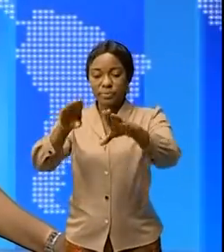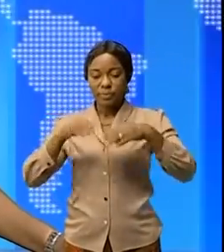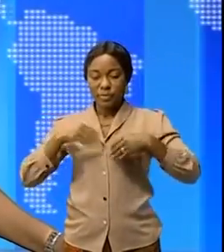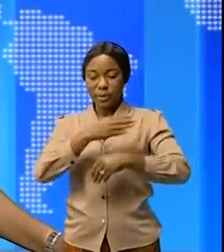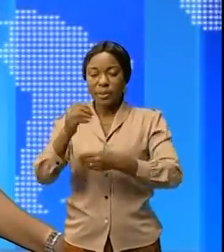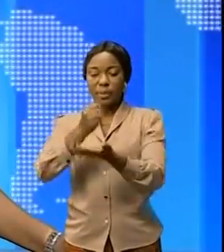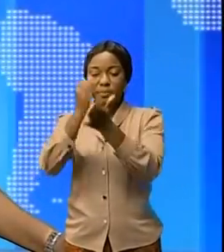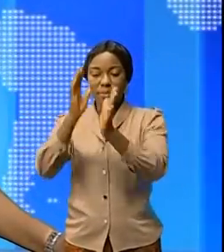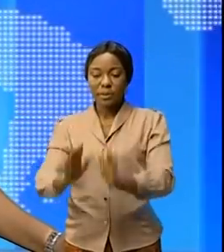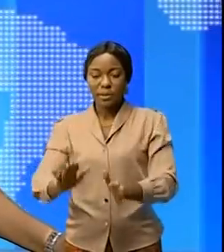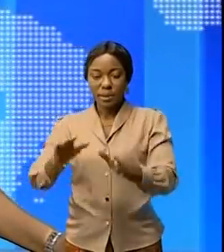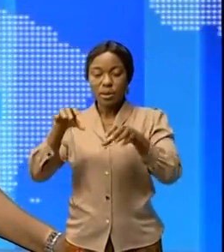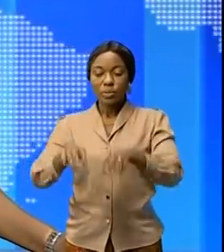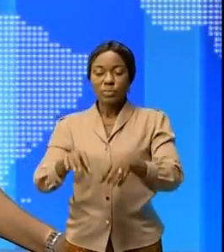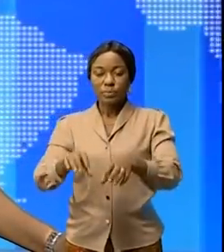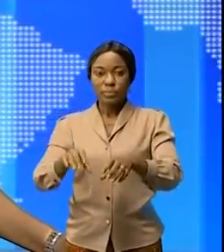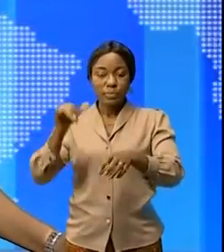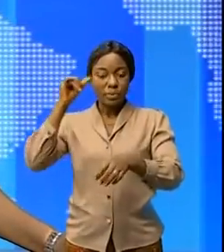'ambassadeur de la RDC.